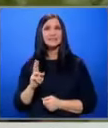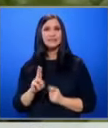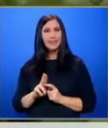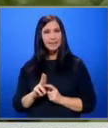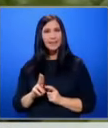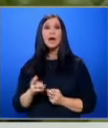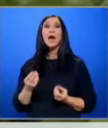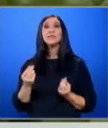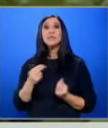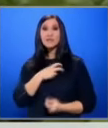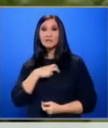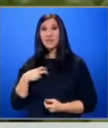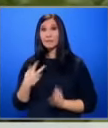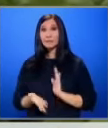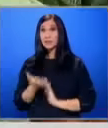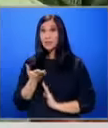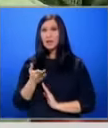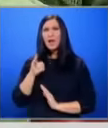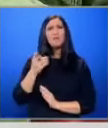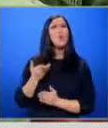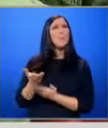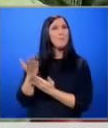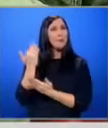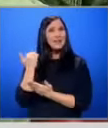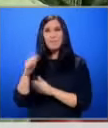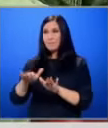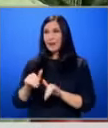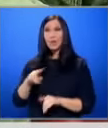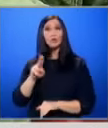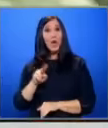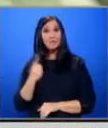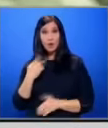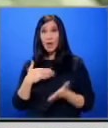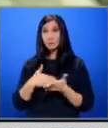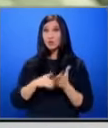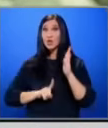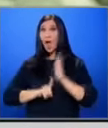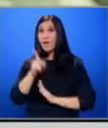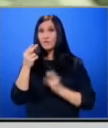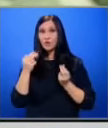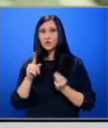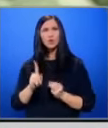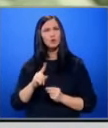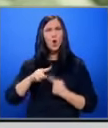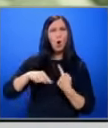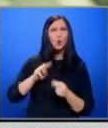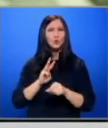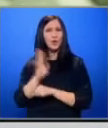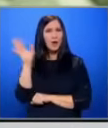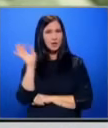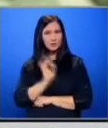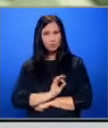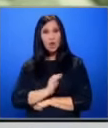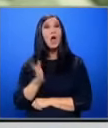Цените в Загреб са се повишили, но далеч преди приемането на еврото И една от причините е инфлацията, която е около 13%